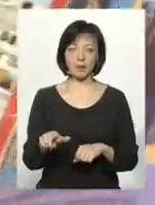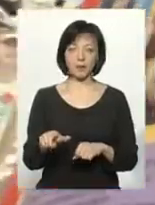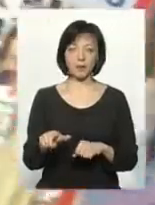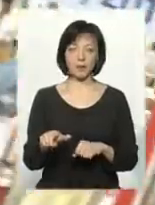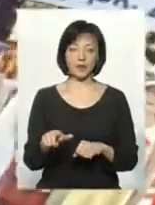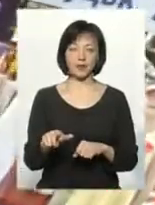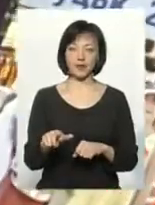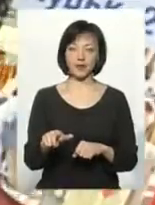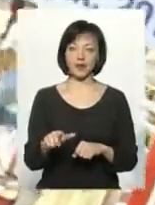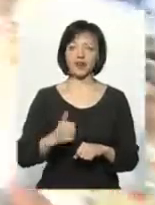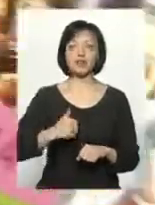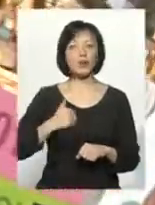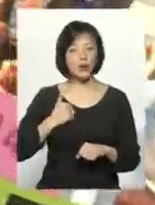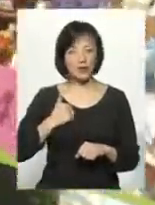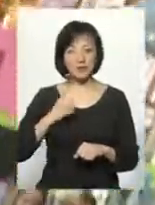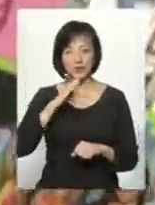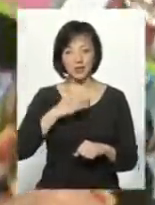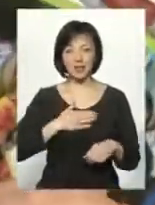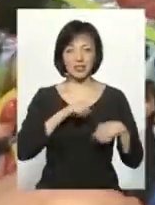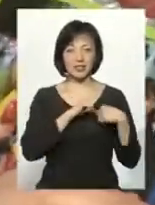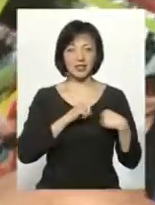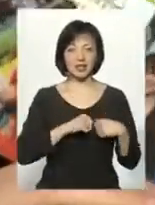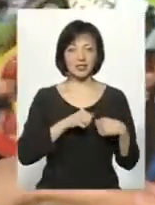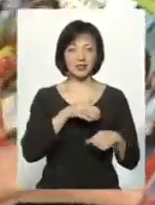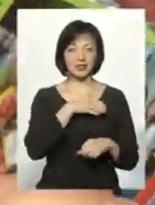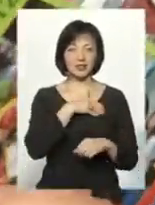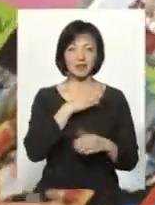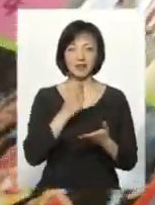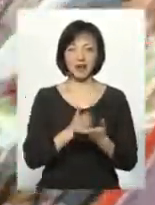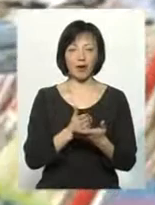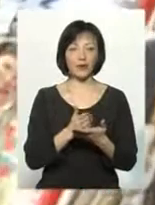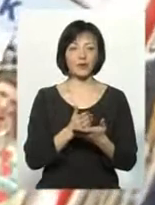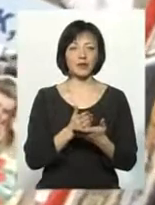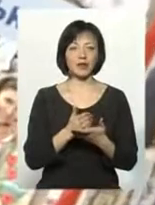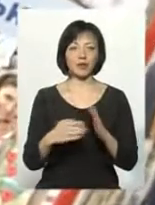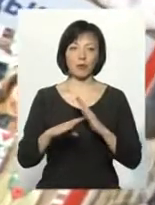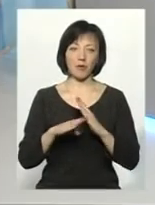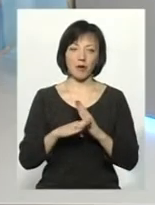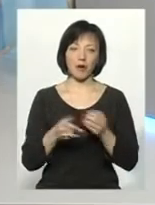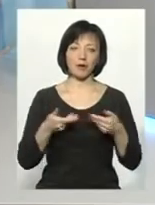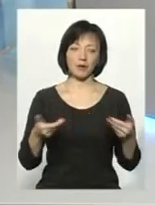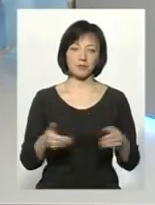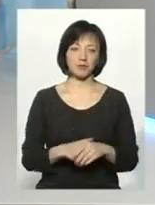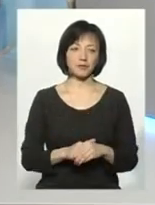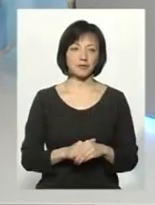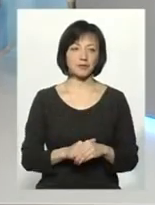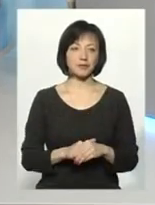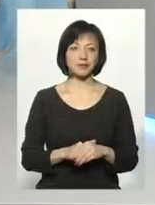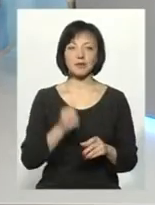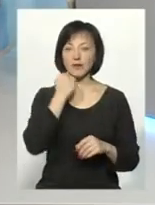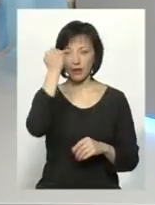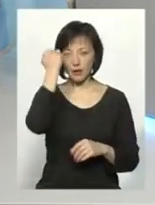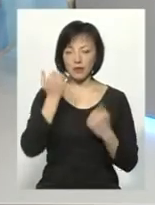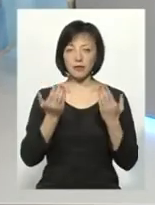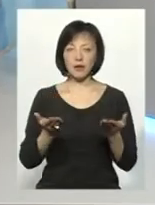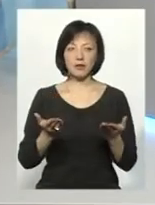Ви бачите, з гордістю наші сердечка мають і нам допомагають. Ми дякуємо,